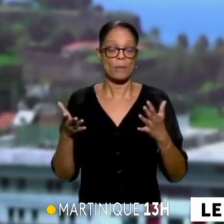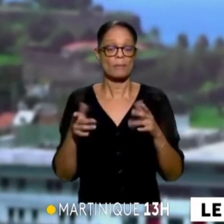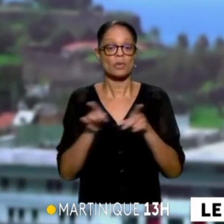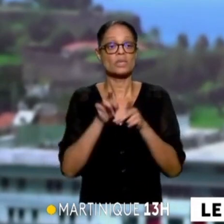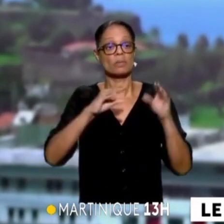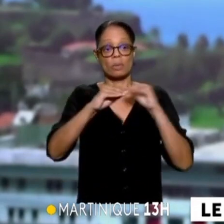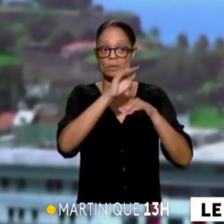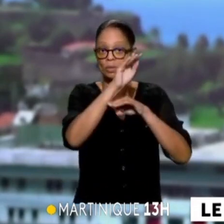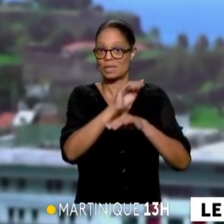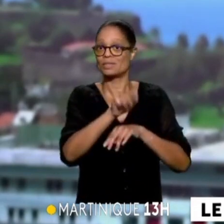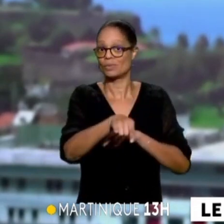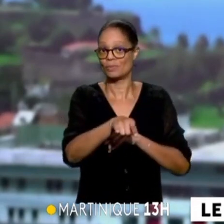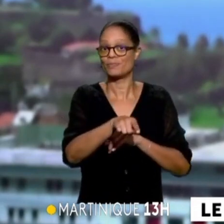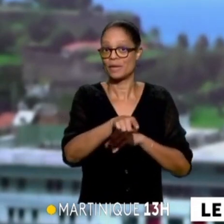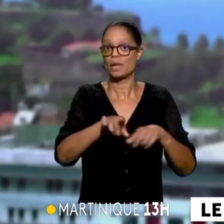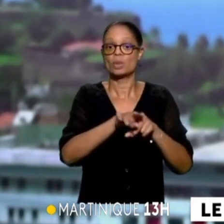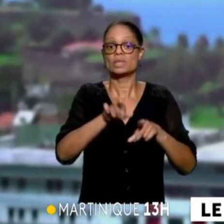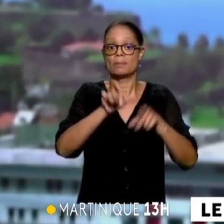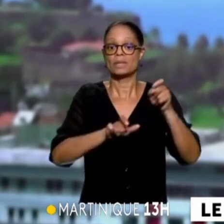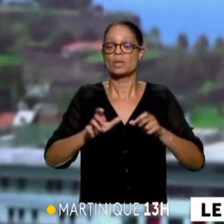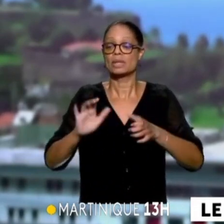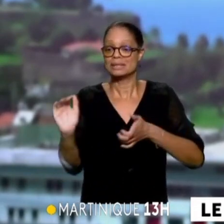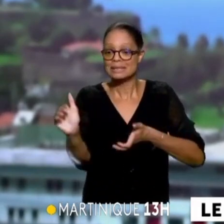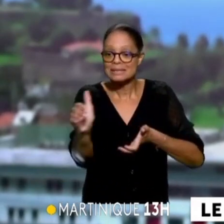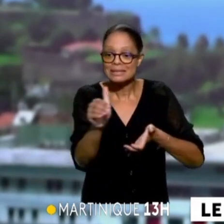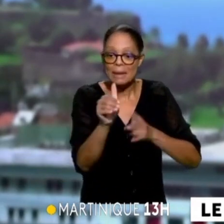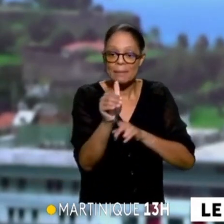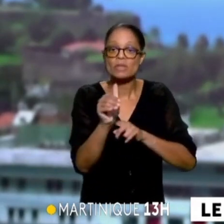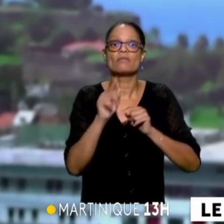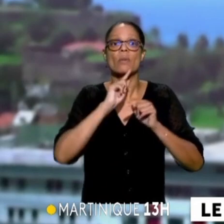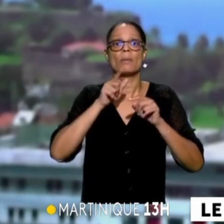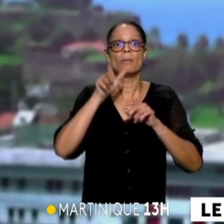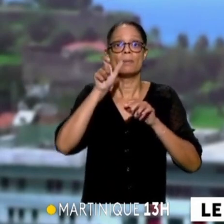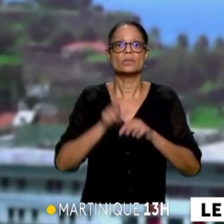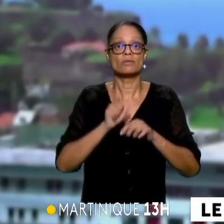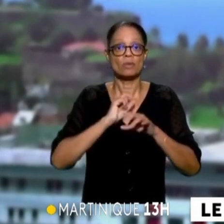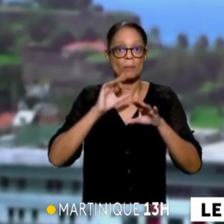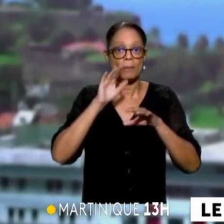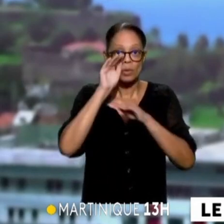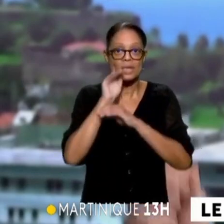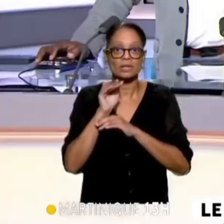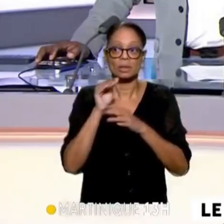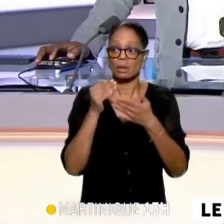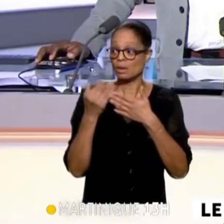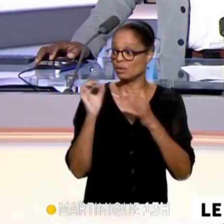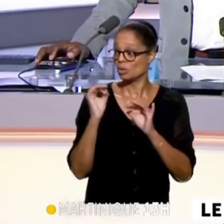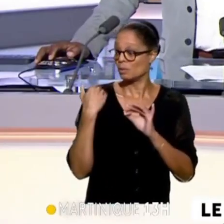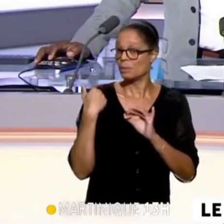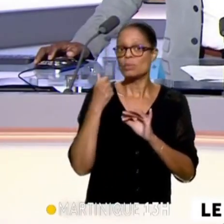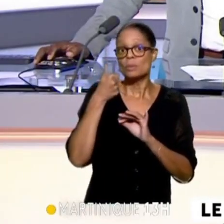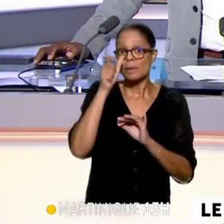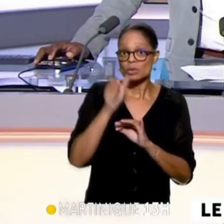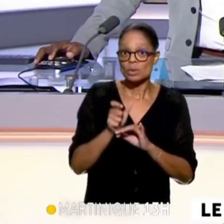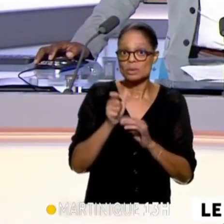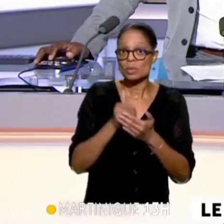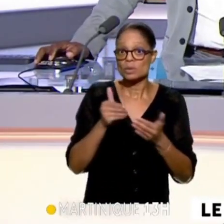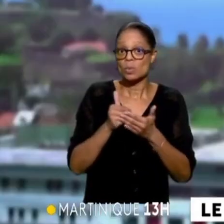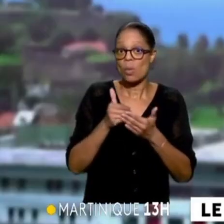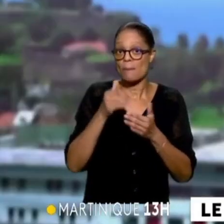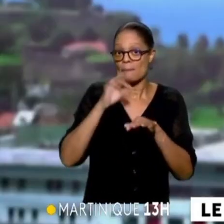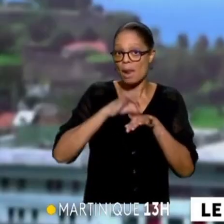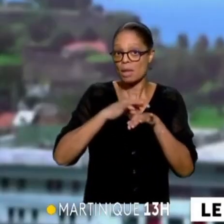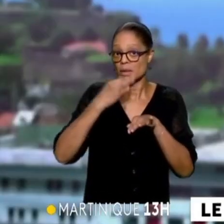la population et les travailleurs qui les ramassent. Et on a appris il a quelques jours, malheureusement, un premier cas d